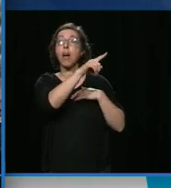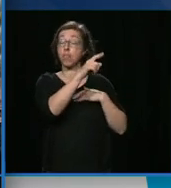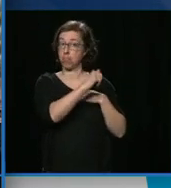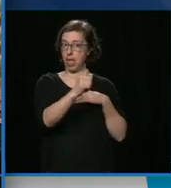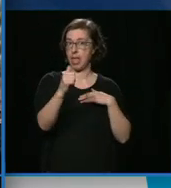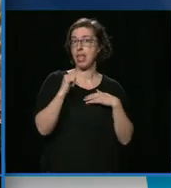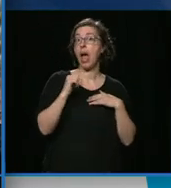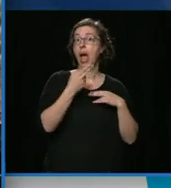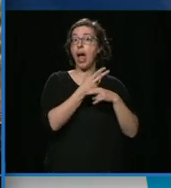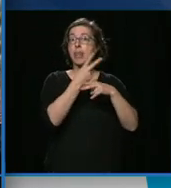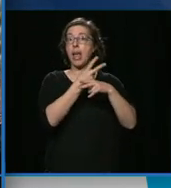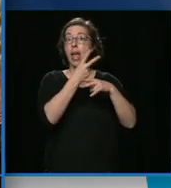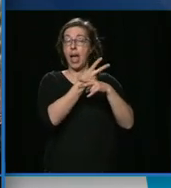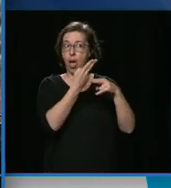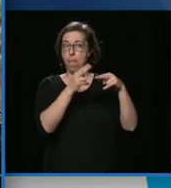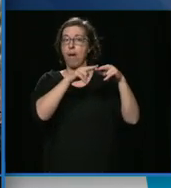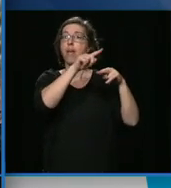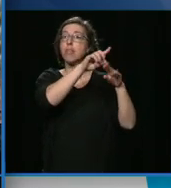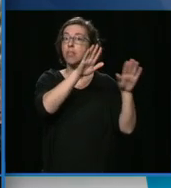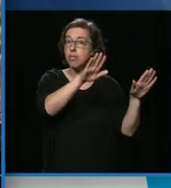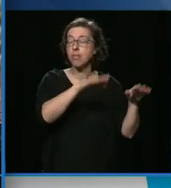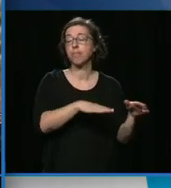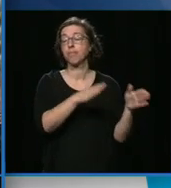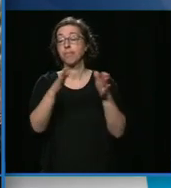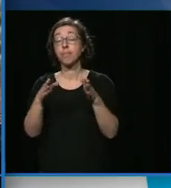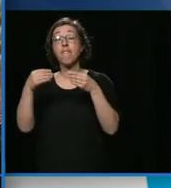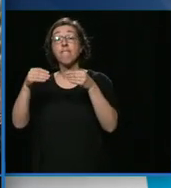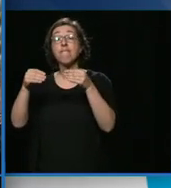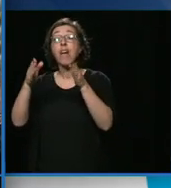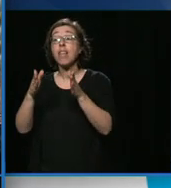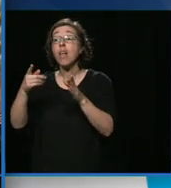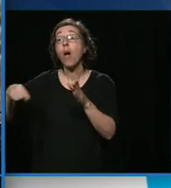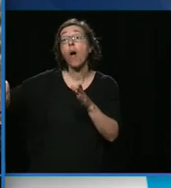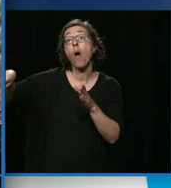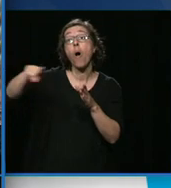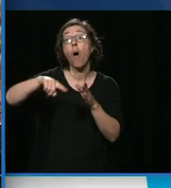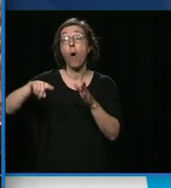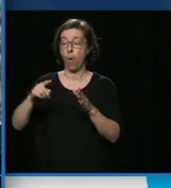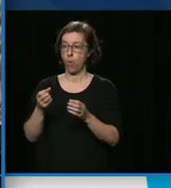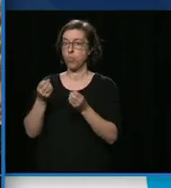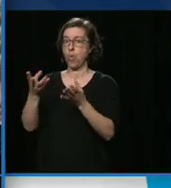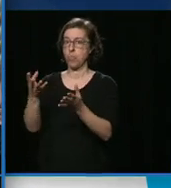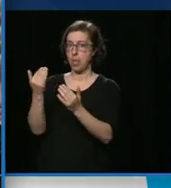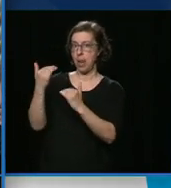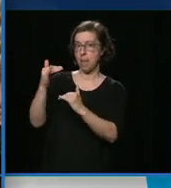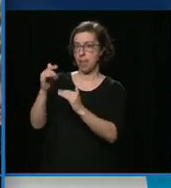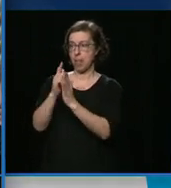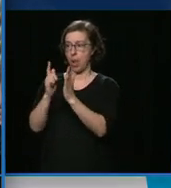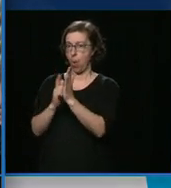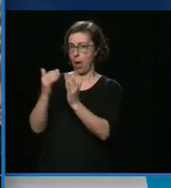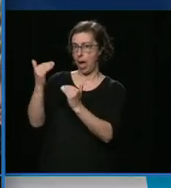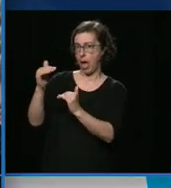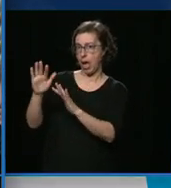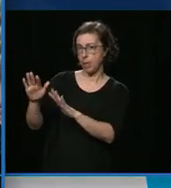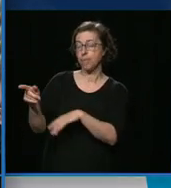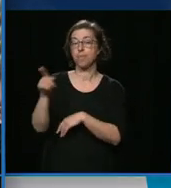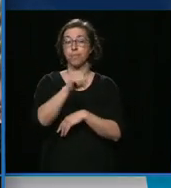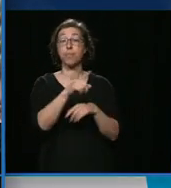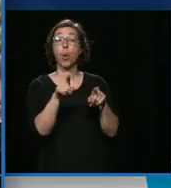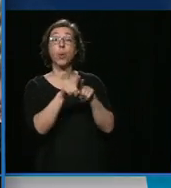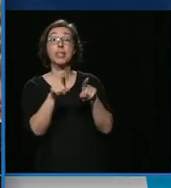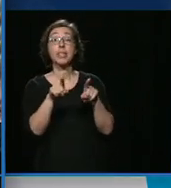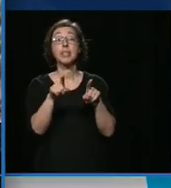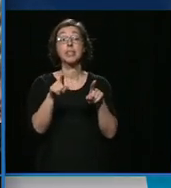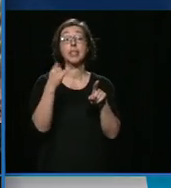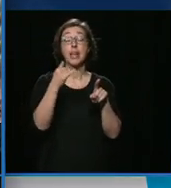a resserré les pratiques des courtiers pour qu'ils défendent les premiers acheteurs, interdire la double représentation. On